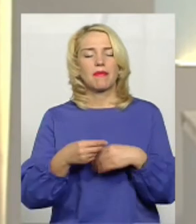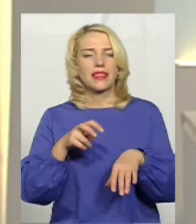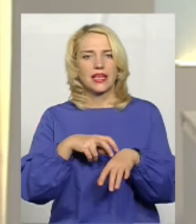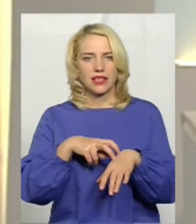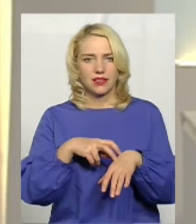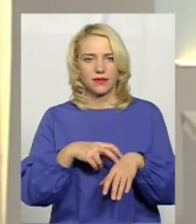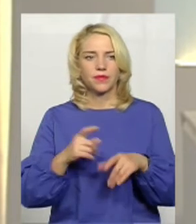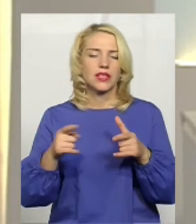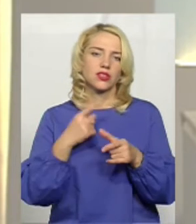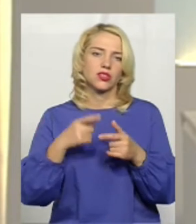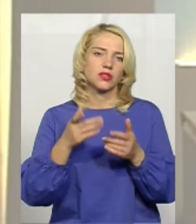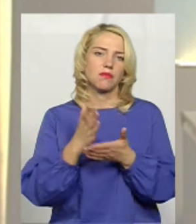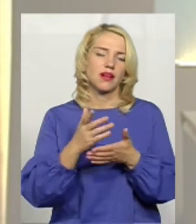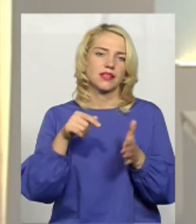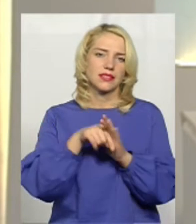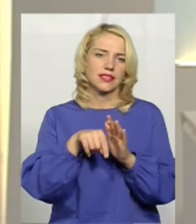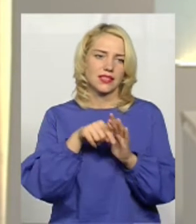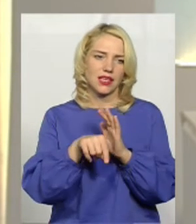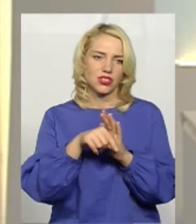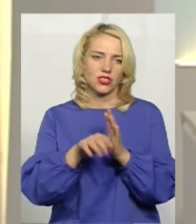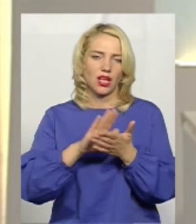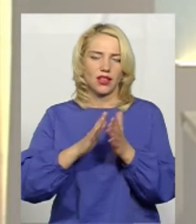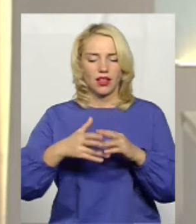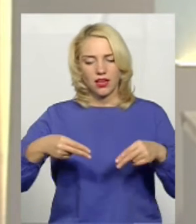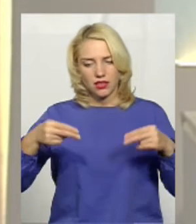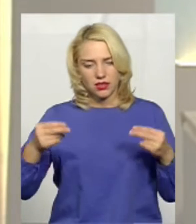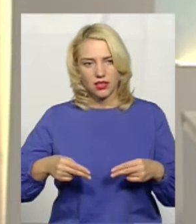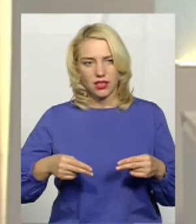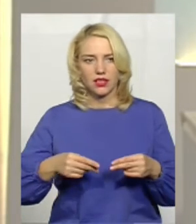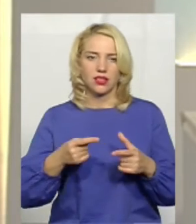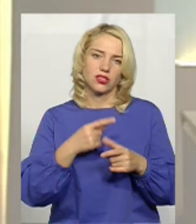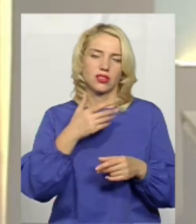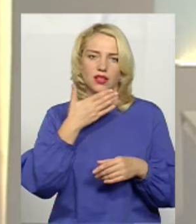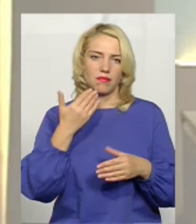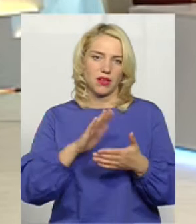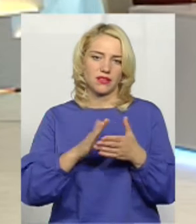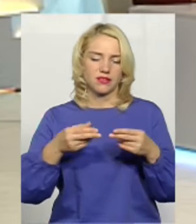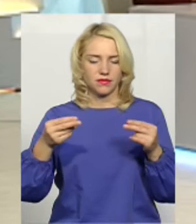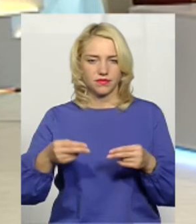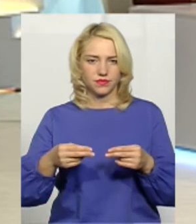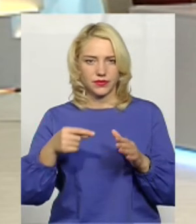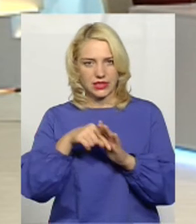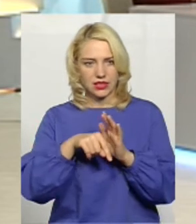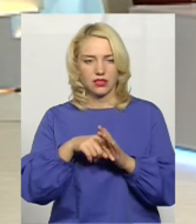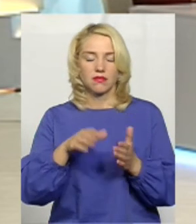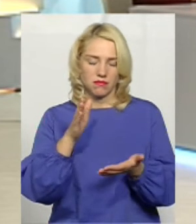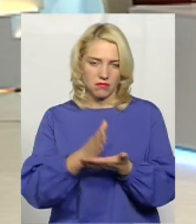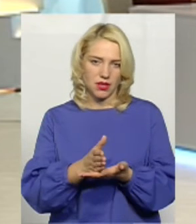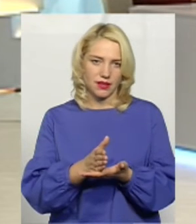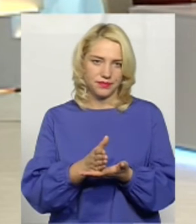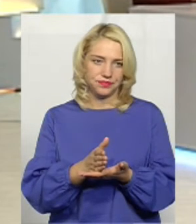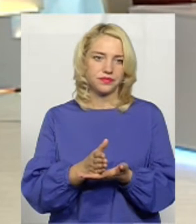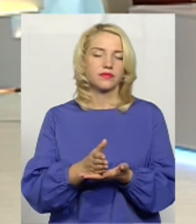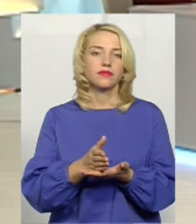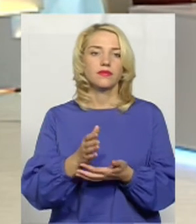лікар. Чи має значення укладена декларація сімейним лікарем, чи ні? Має. Має. І то, ви